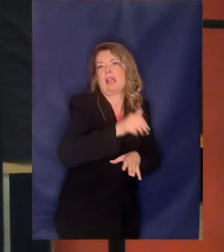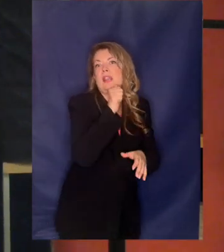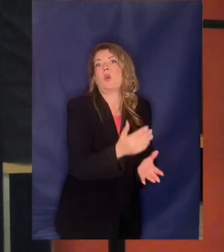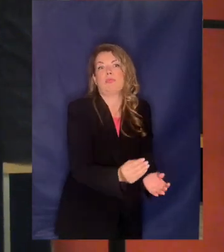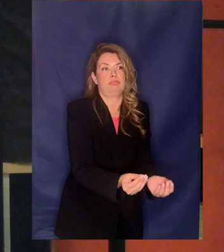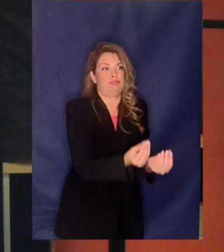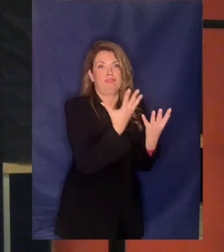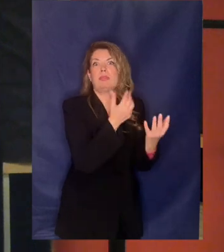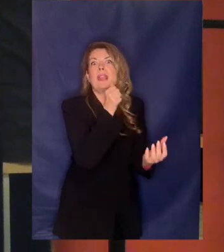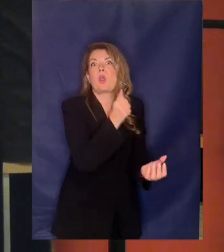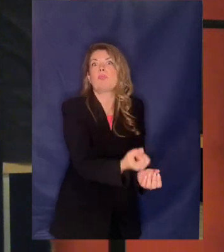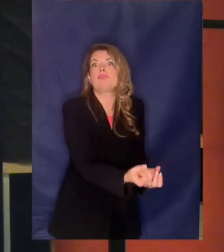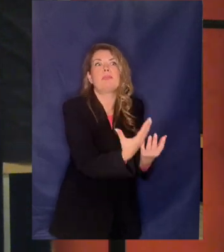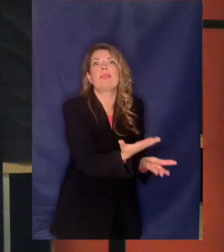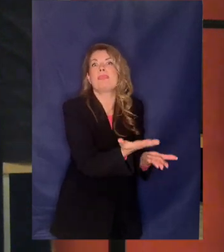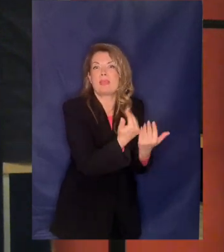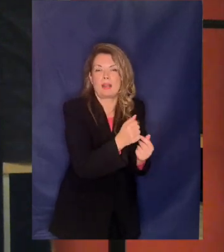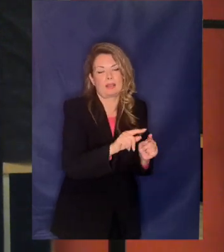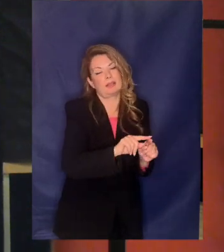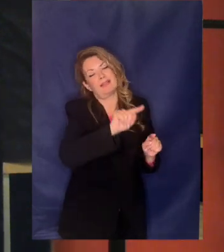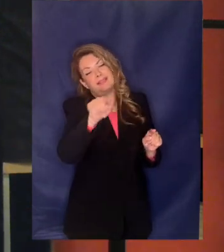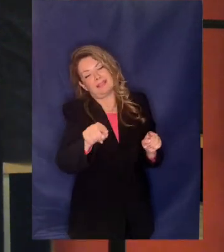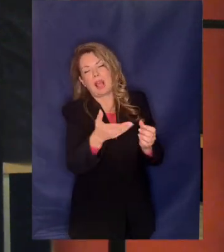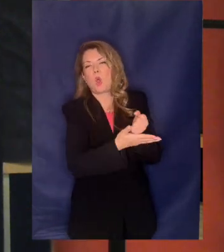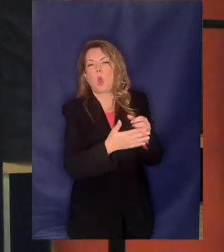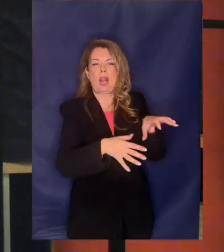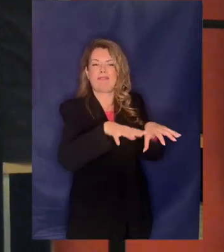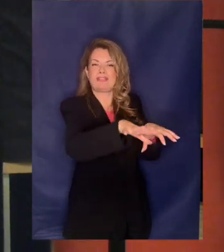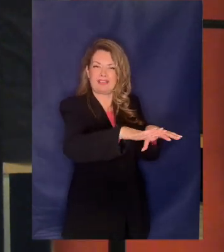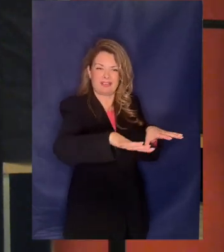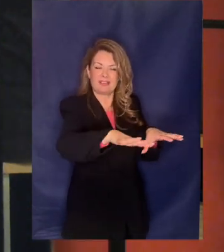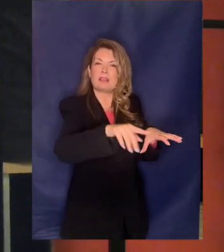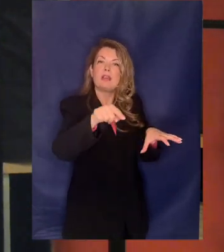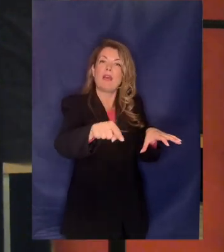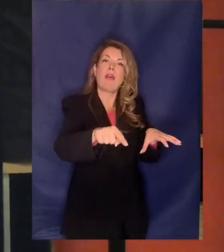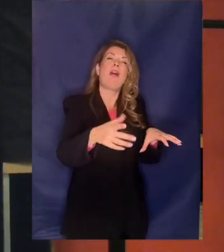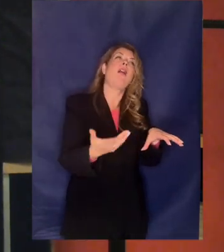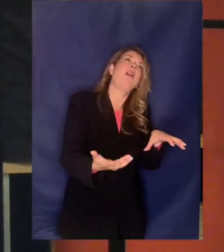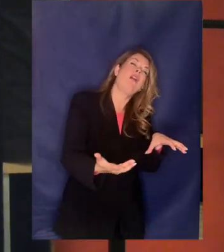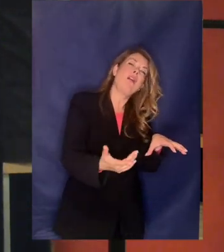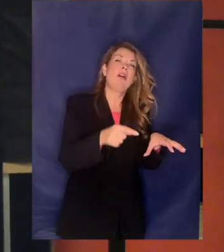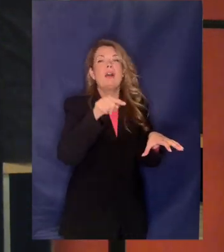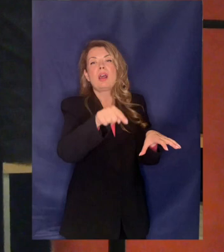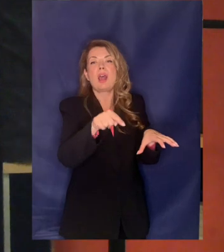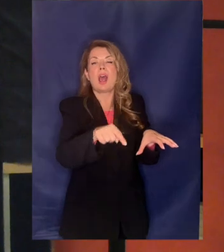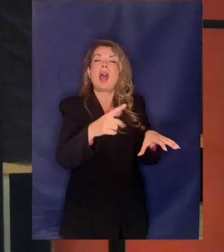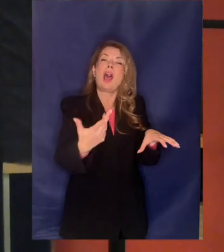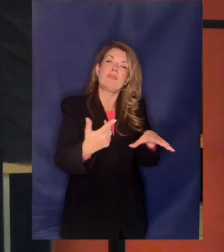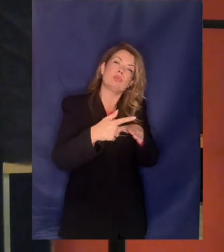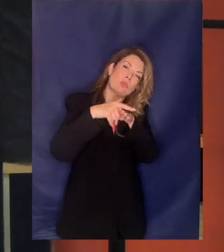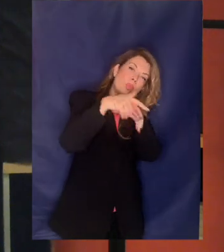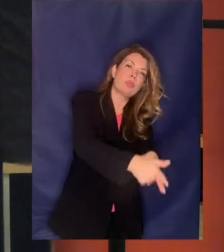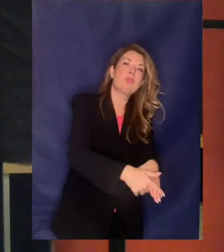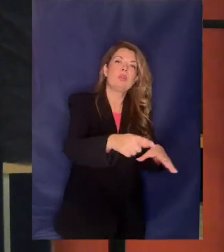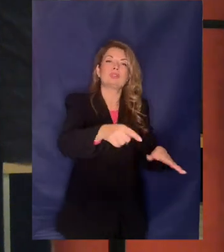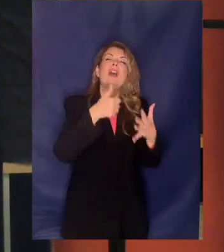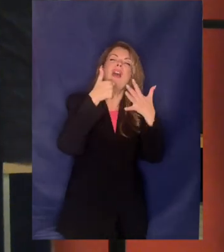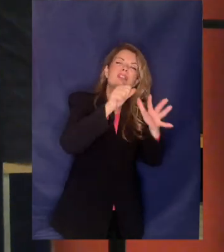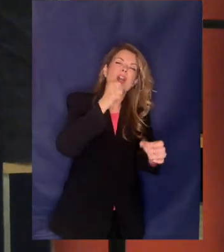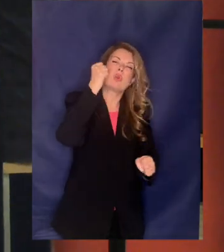ο Χρήστος είχε δουλεία ίδατος ήταν υποχρεωμένος 600